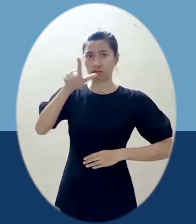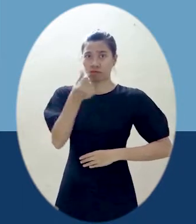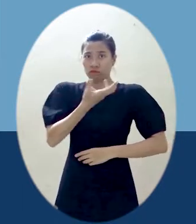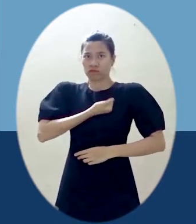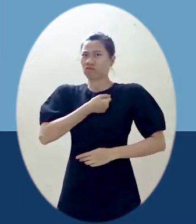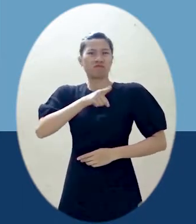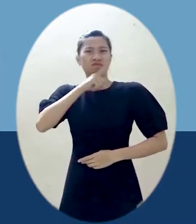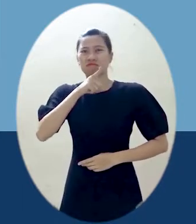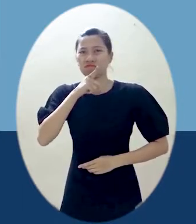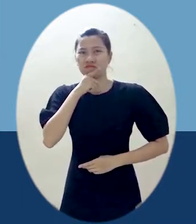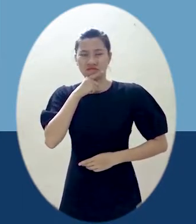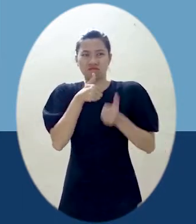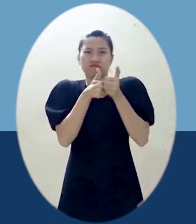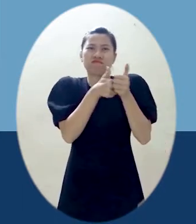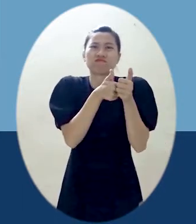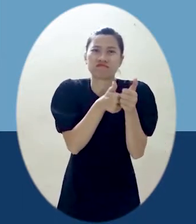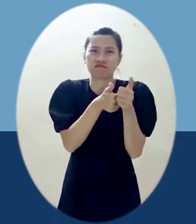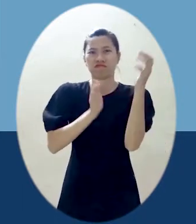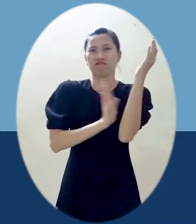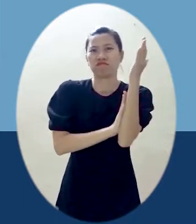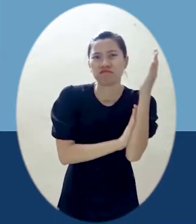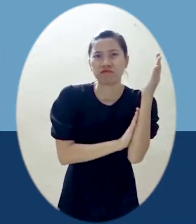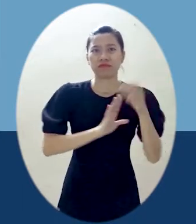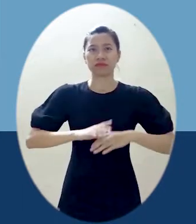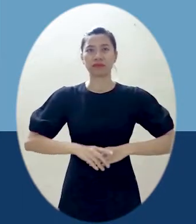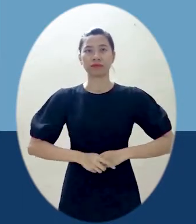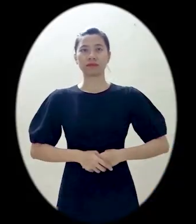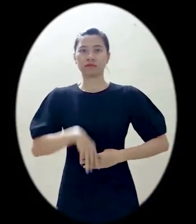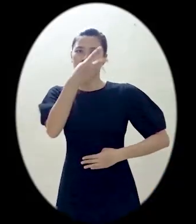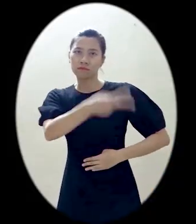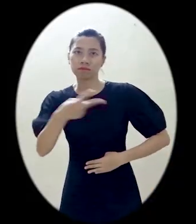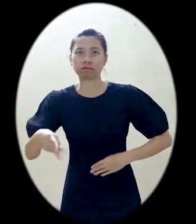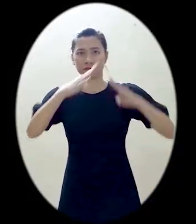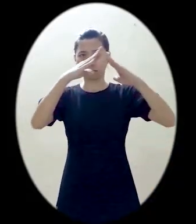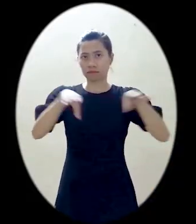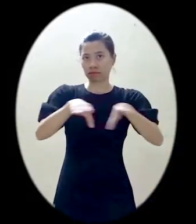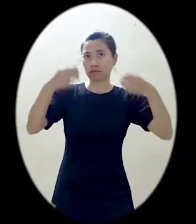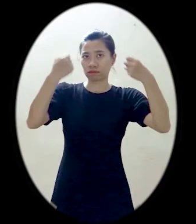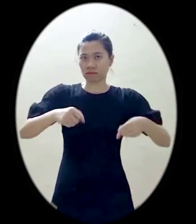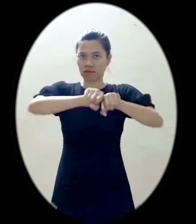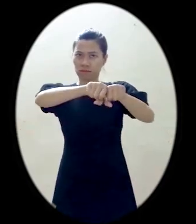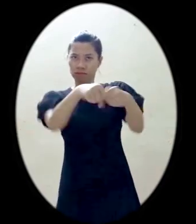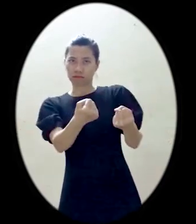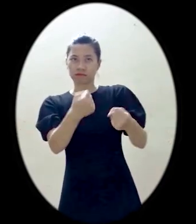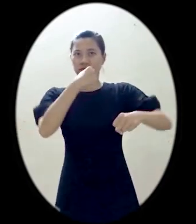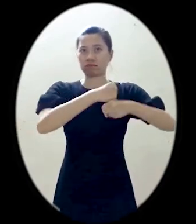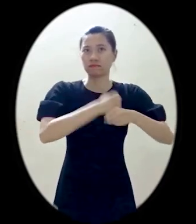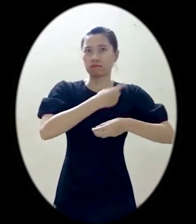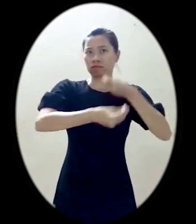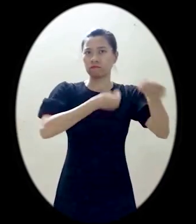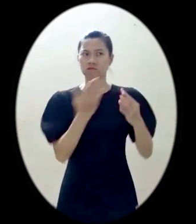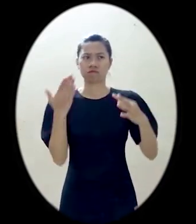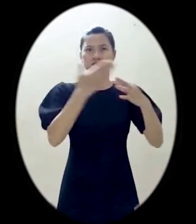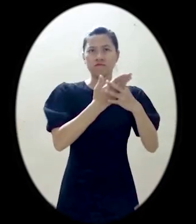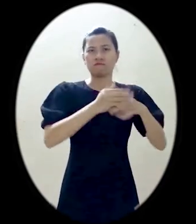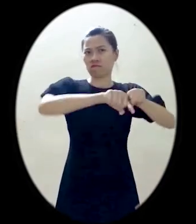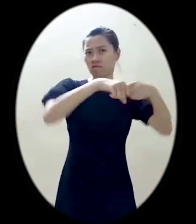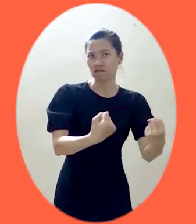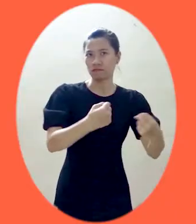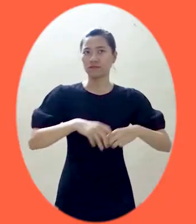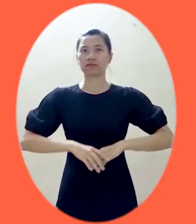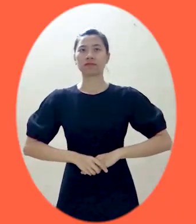Kiểm soát về mặt tài chính nhằm tạo sự lệ thuộc Phá hoại tài sản, tư trang, công việc làm ăn